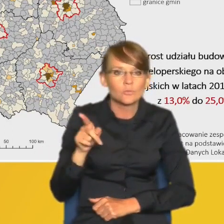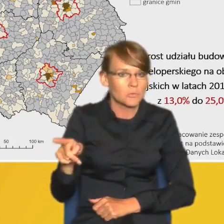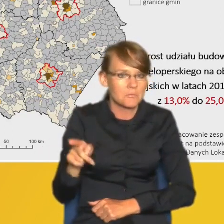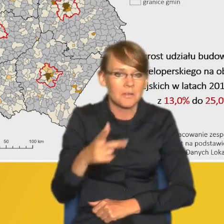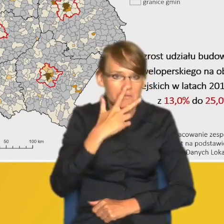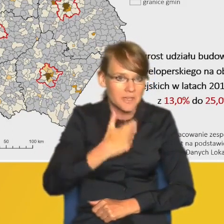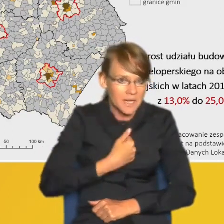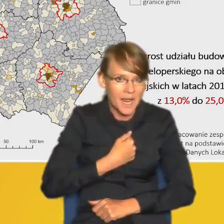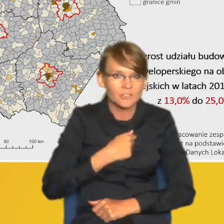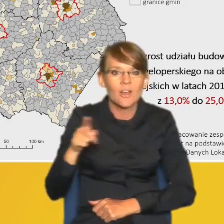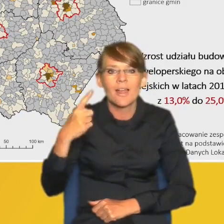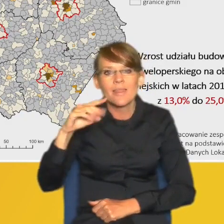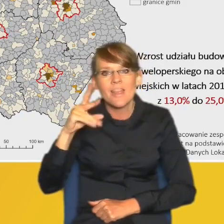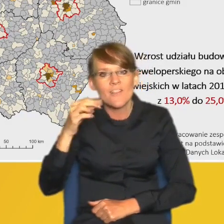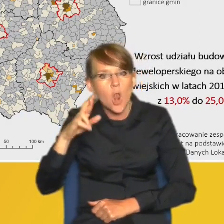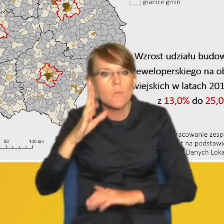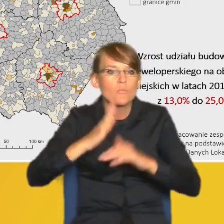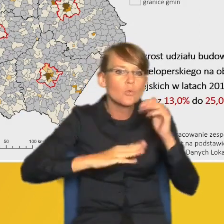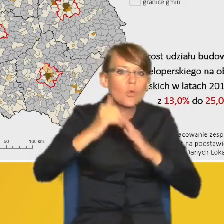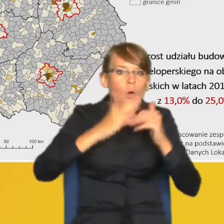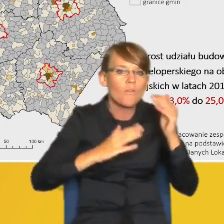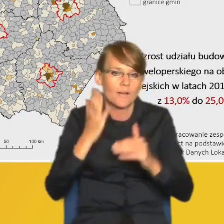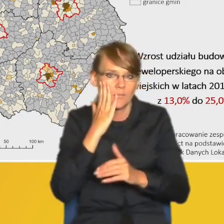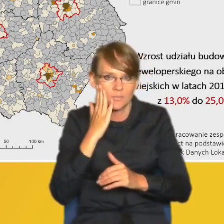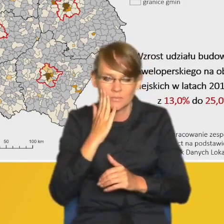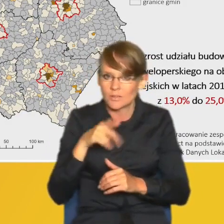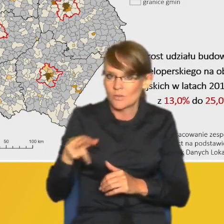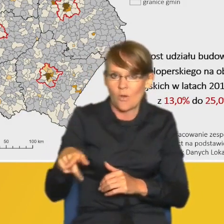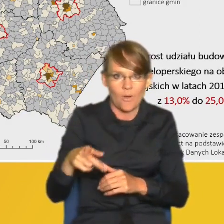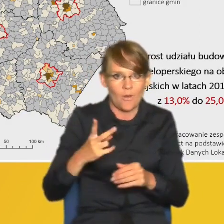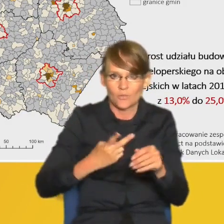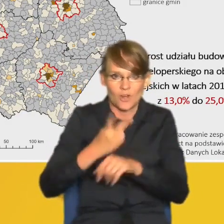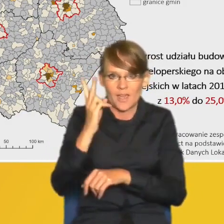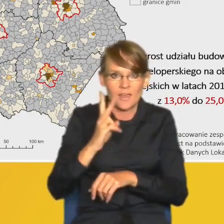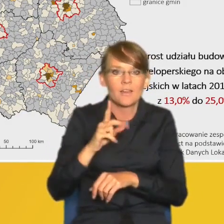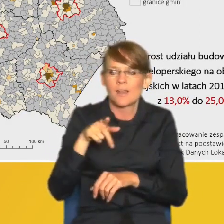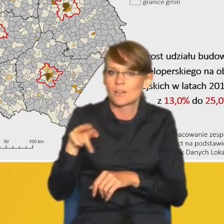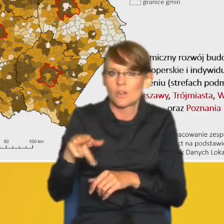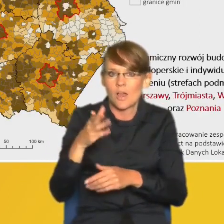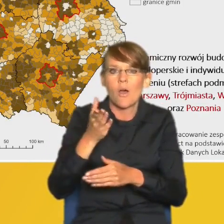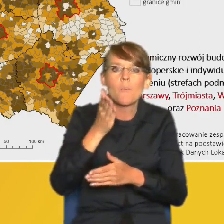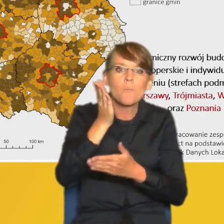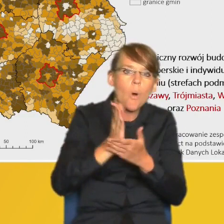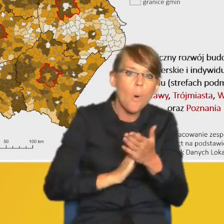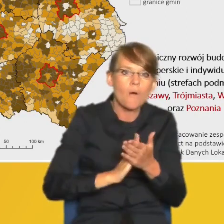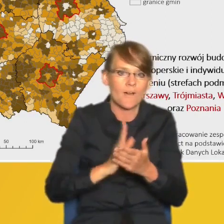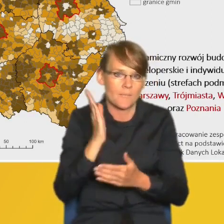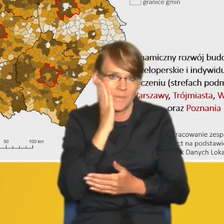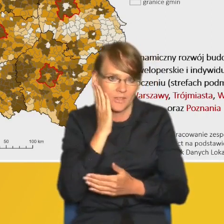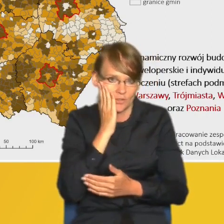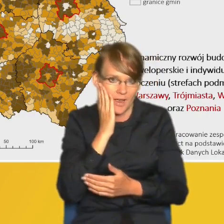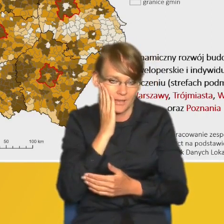inwestycji deweloperskich przekracza ponad połowę ogółu oddanych do użytku mieszkań.